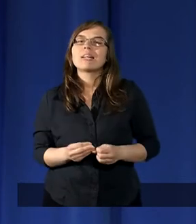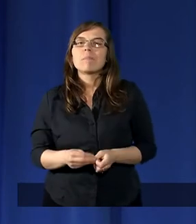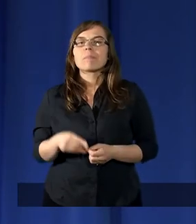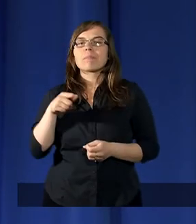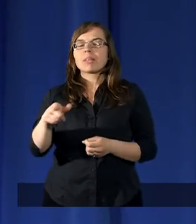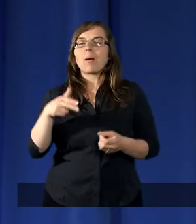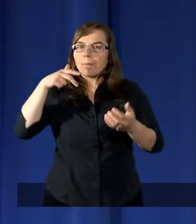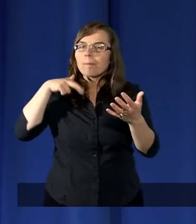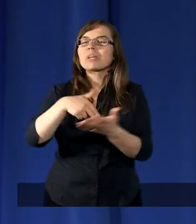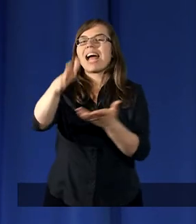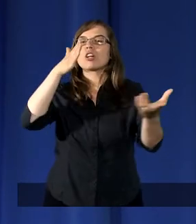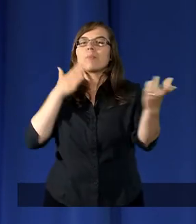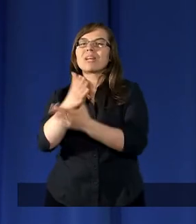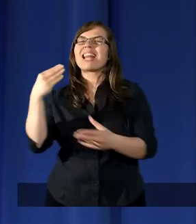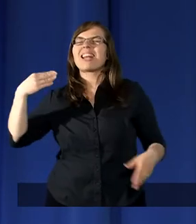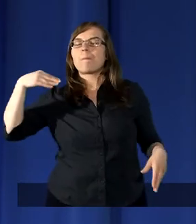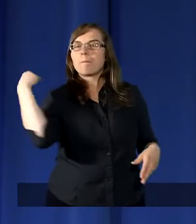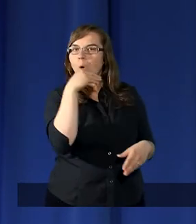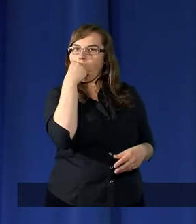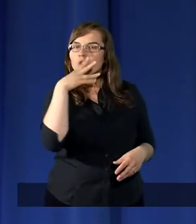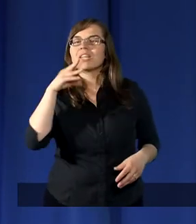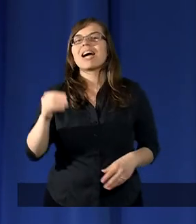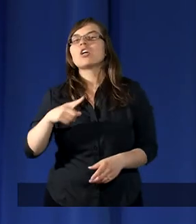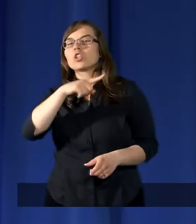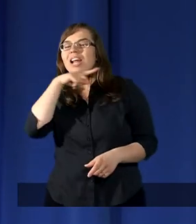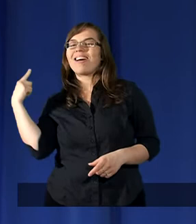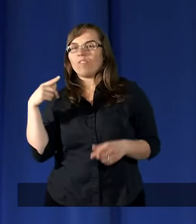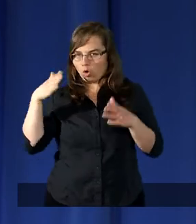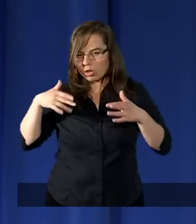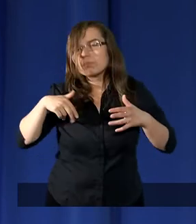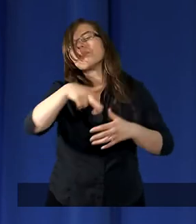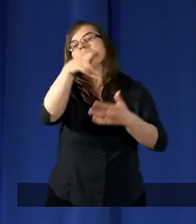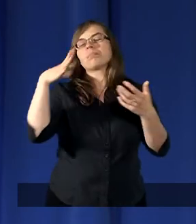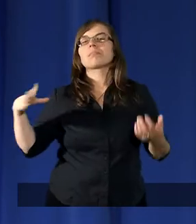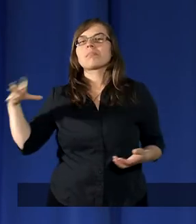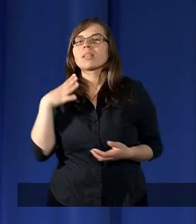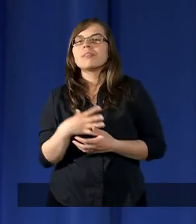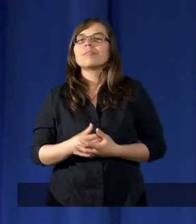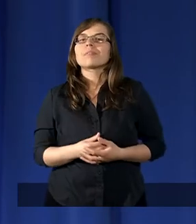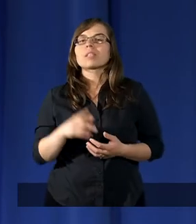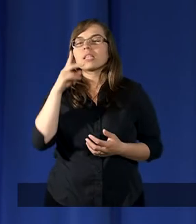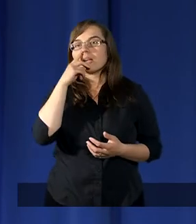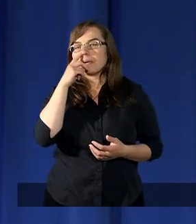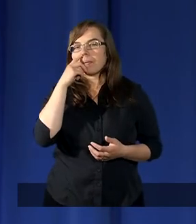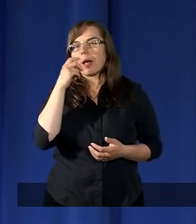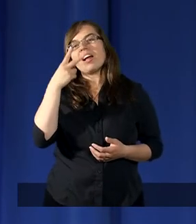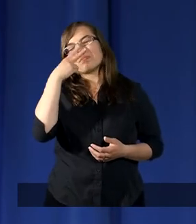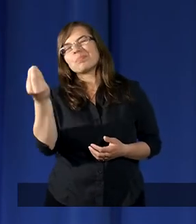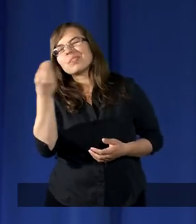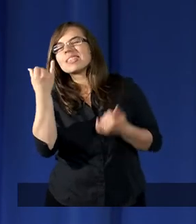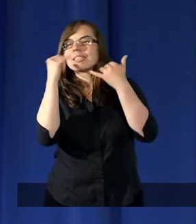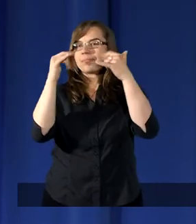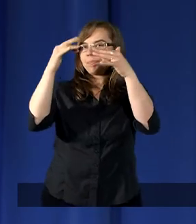przez Morze Czerwone. Ale patrzmy jeszcze może na jeszcze